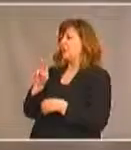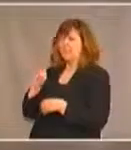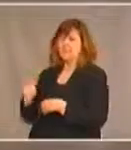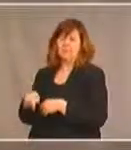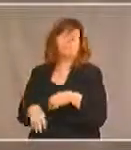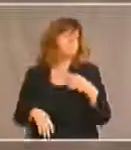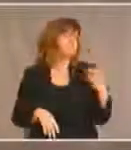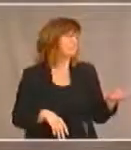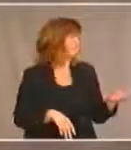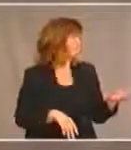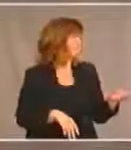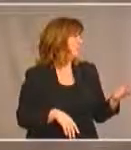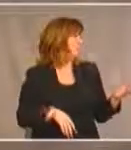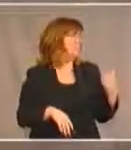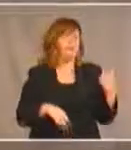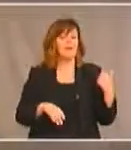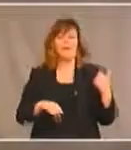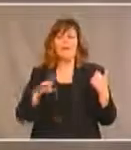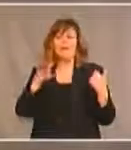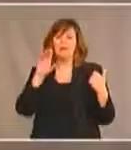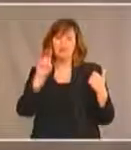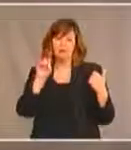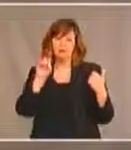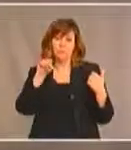intéressante de Dominique qui dit